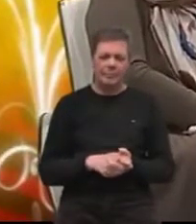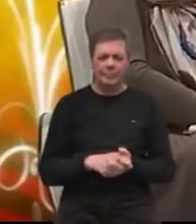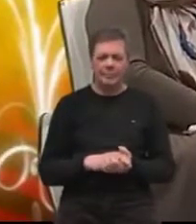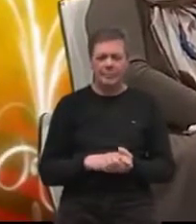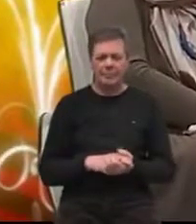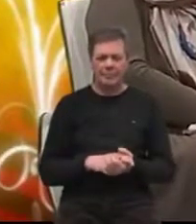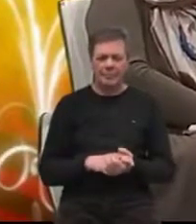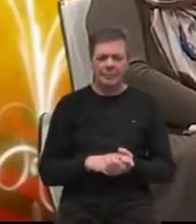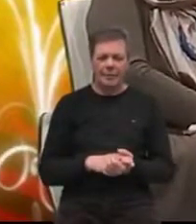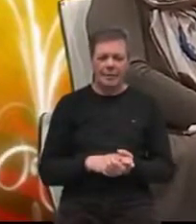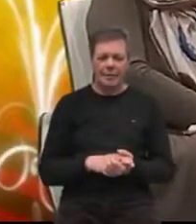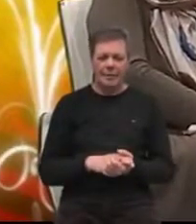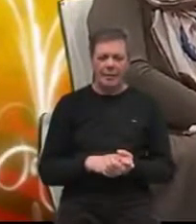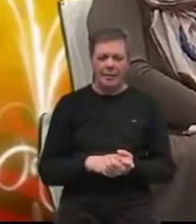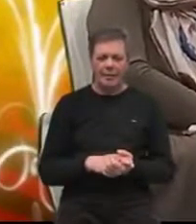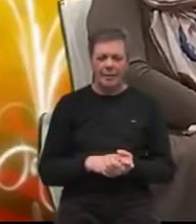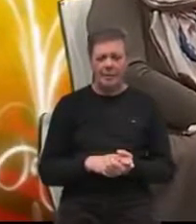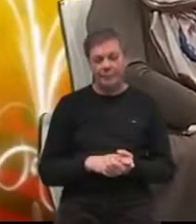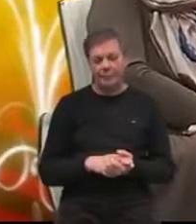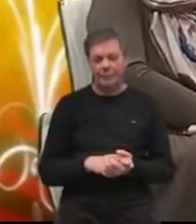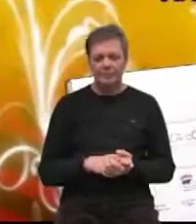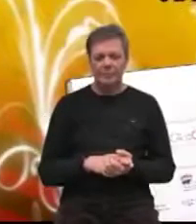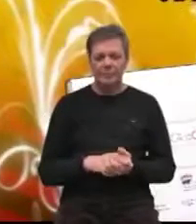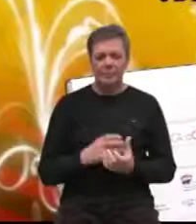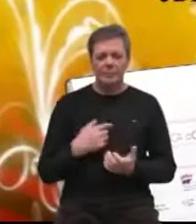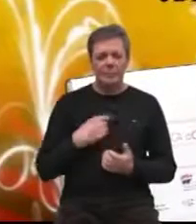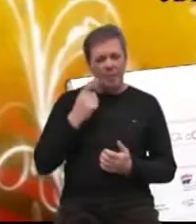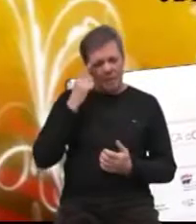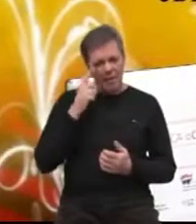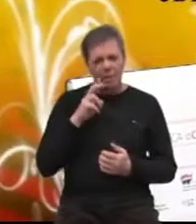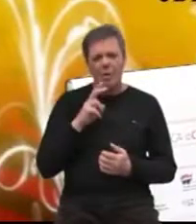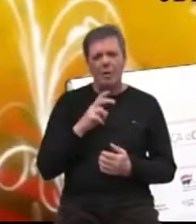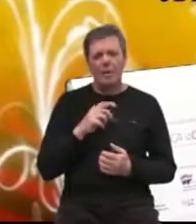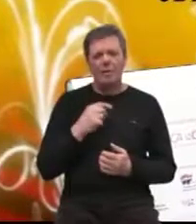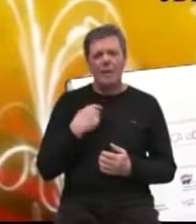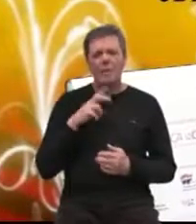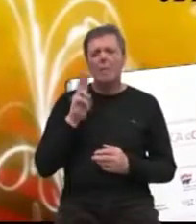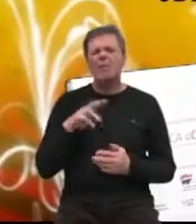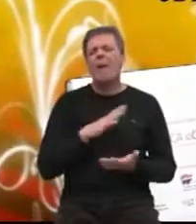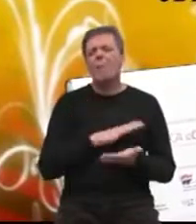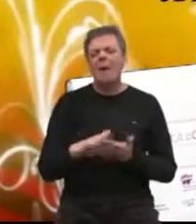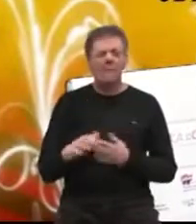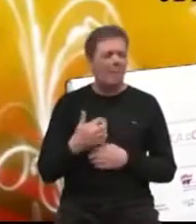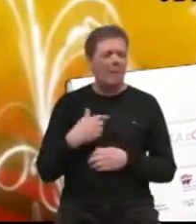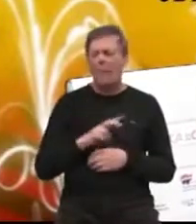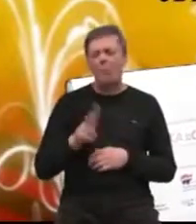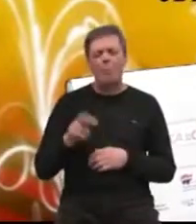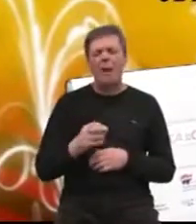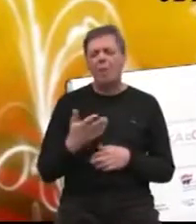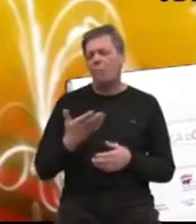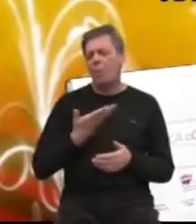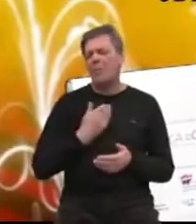Neko je naš narod, ali mi to ne poštujemo. Mi mislimo da sve imamo, nemamo pravo badava, nemamo.